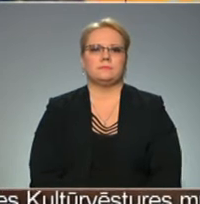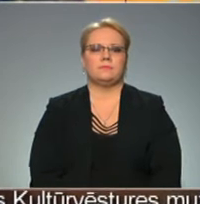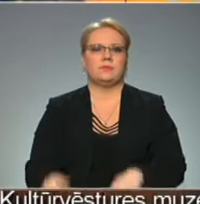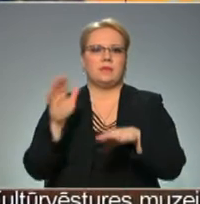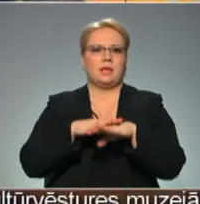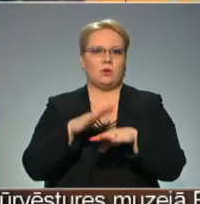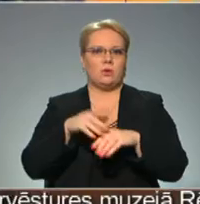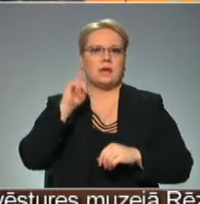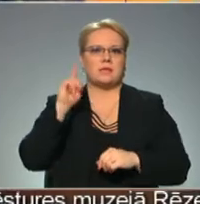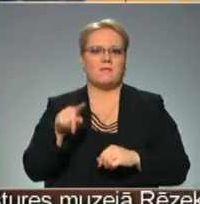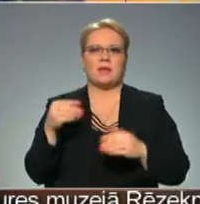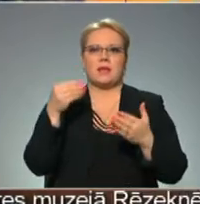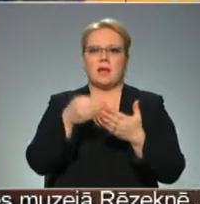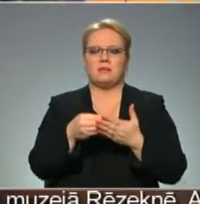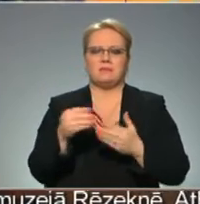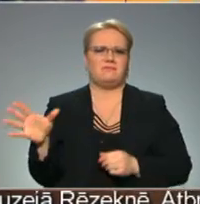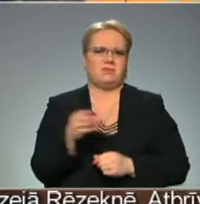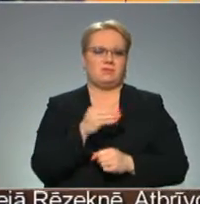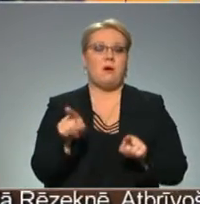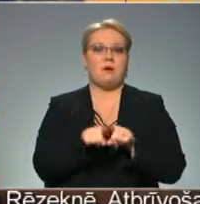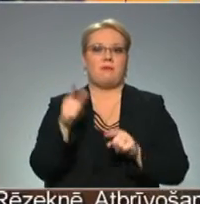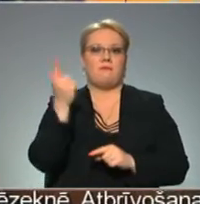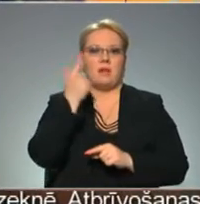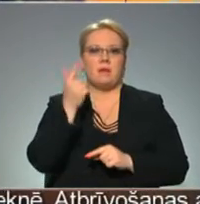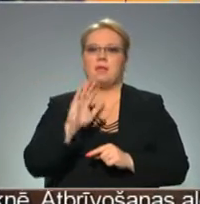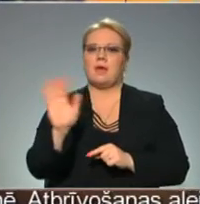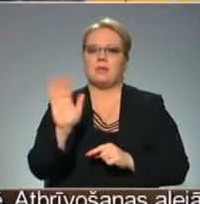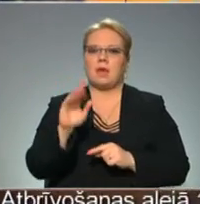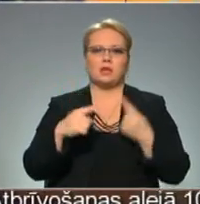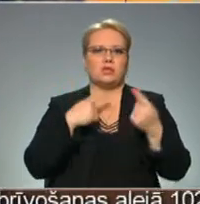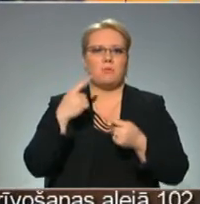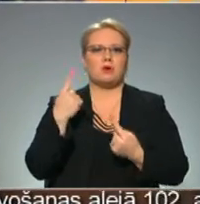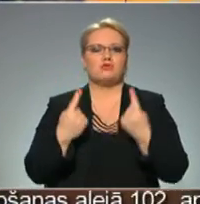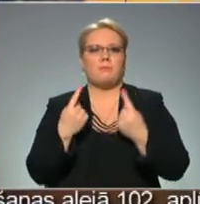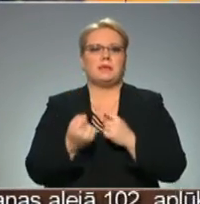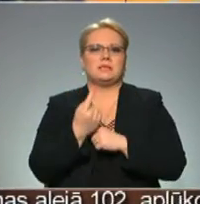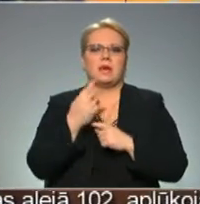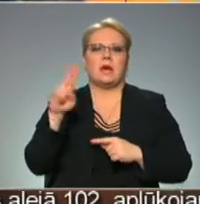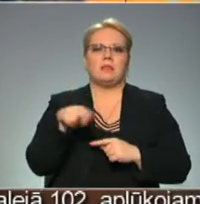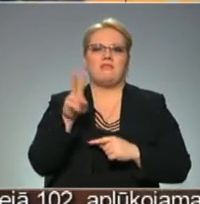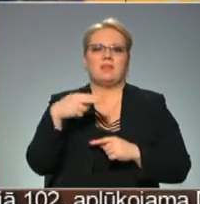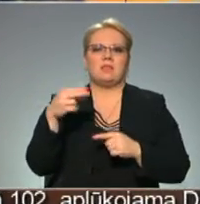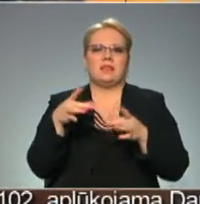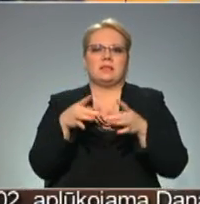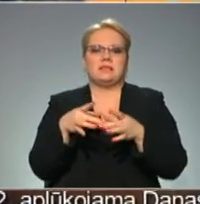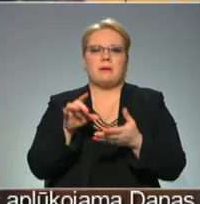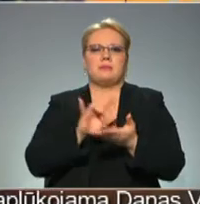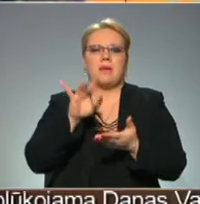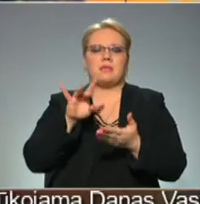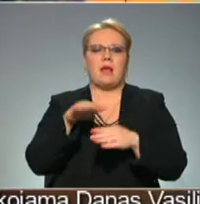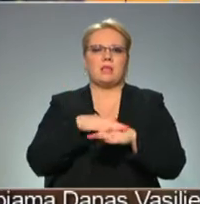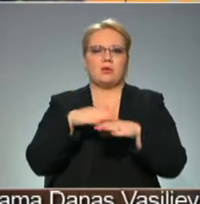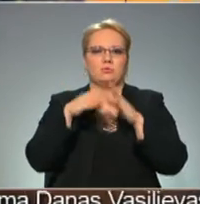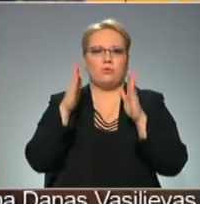TIRGU Tirgu, kā zinājums, var iegādāties visu. Arī filmas. Ne, šoreiz es nerunāju par šaubīgas izcelsmes DVD diskiem Centrāla tirgus būdās.